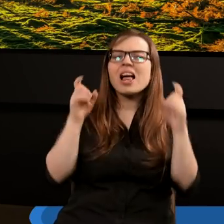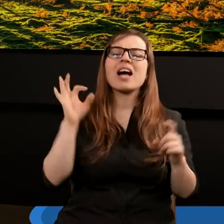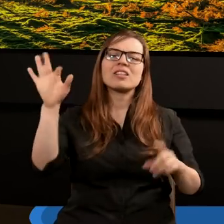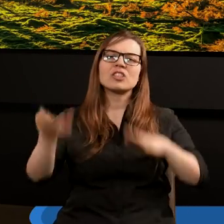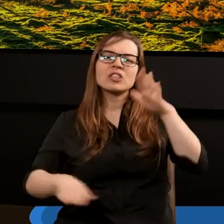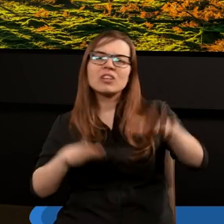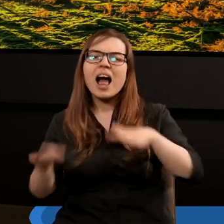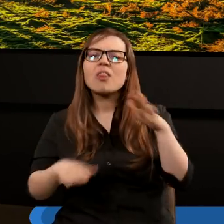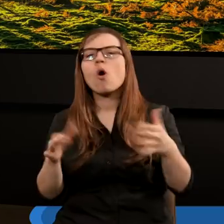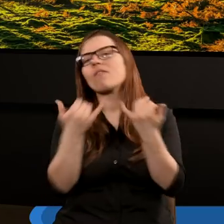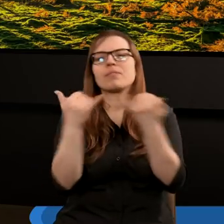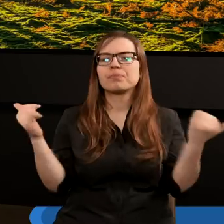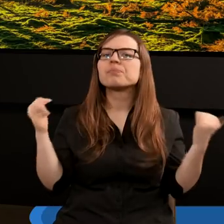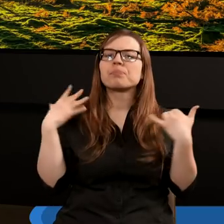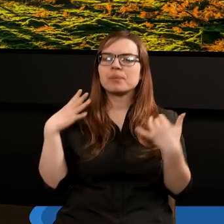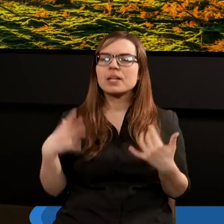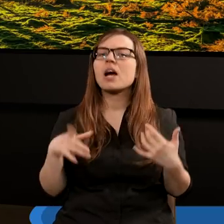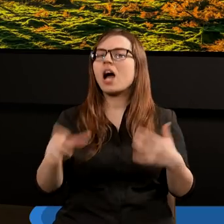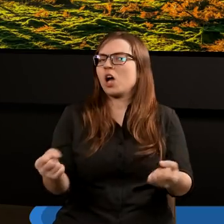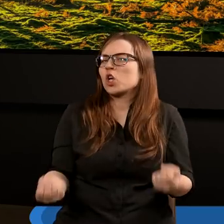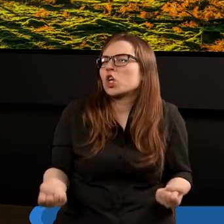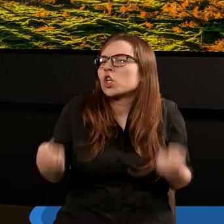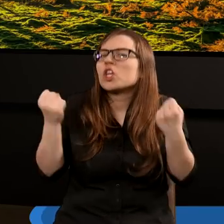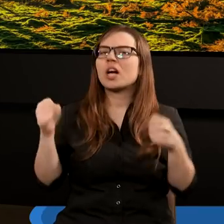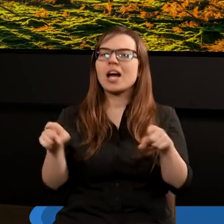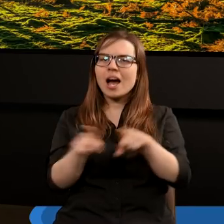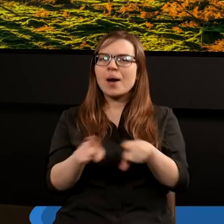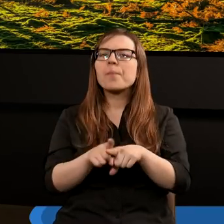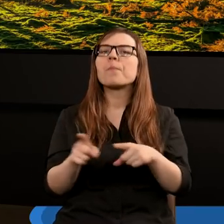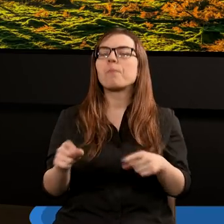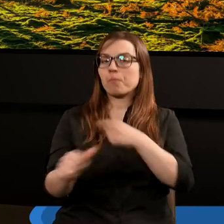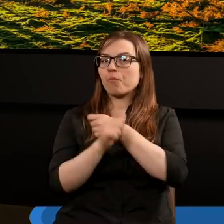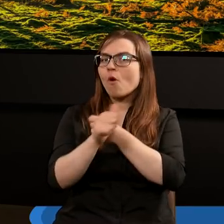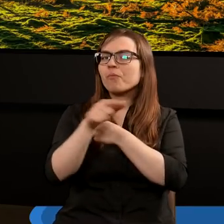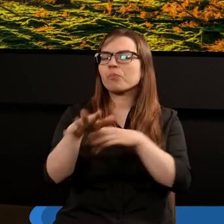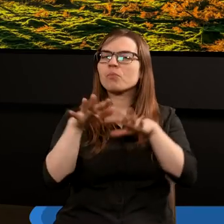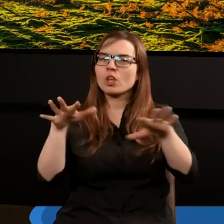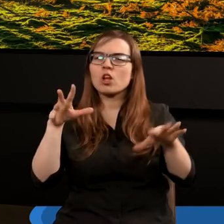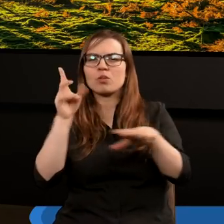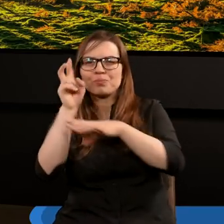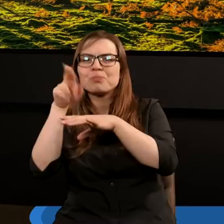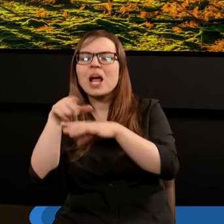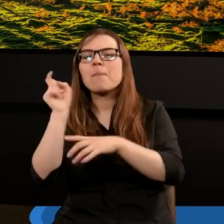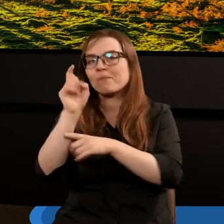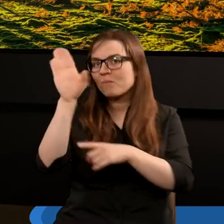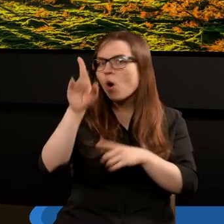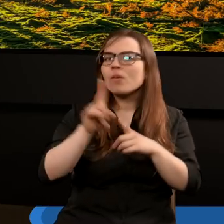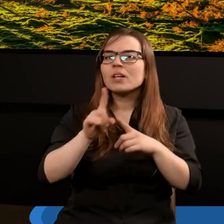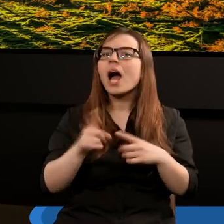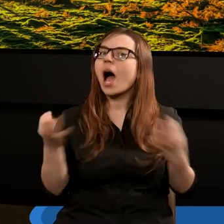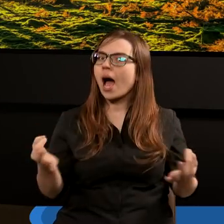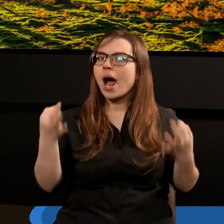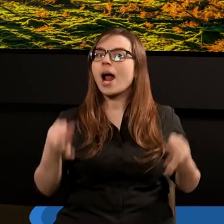naśladowcach, zwolennikach i o tej sile, która powoduje, że wielu wystąpi przeciwko Bogu. a dzisiaj